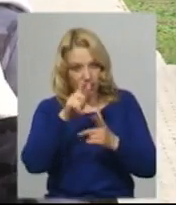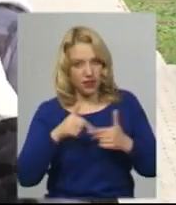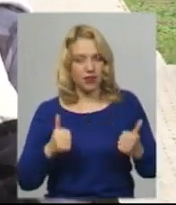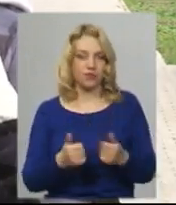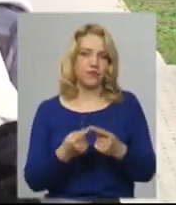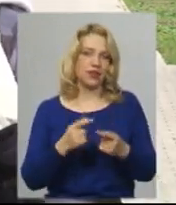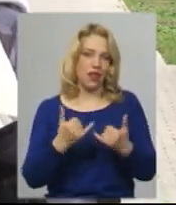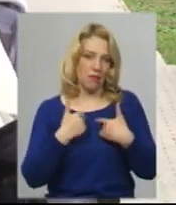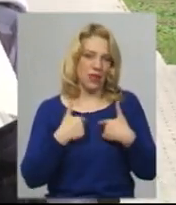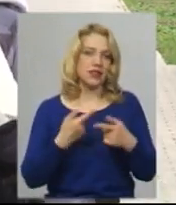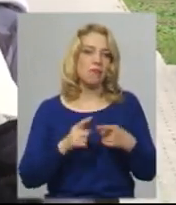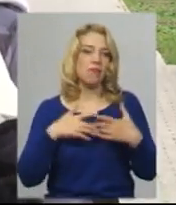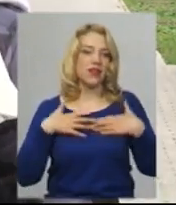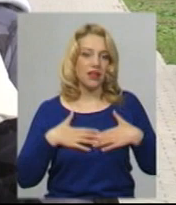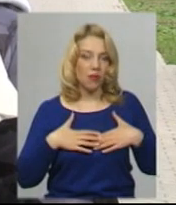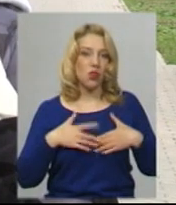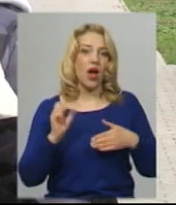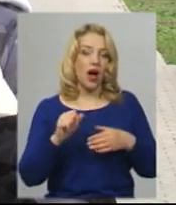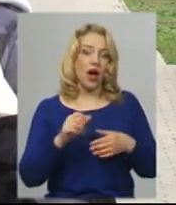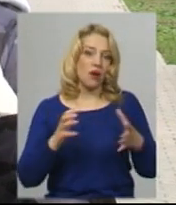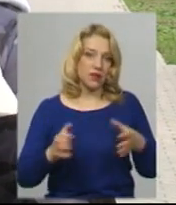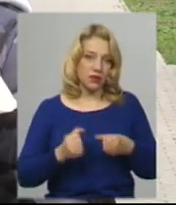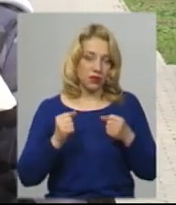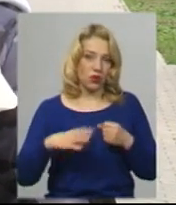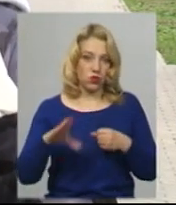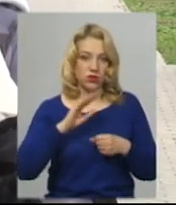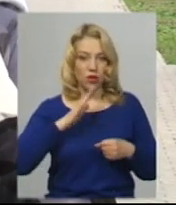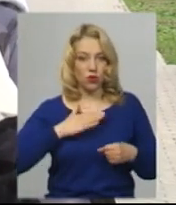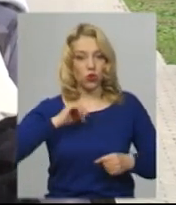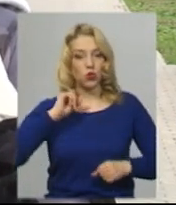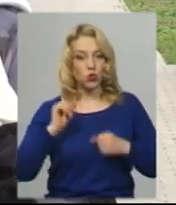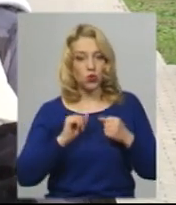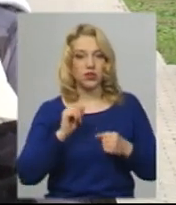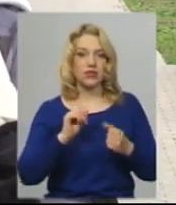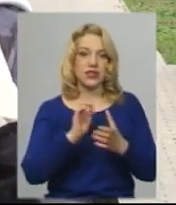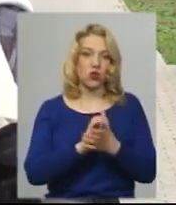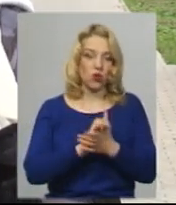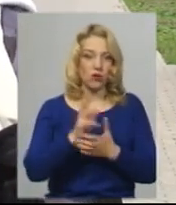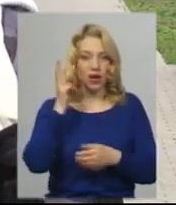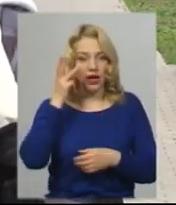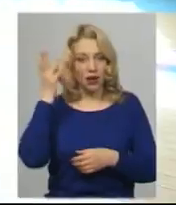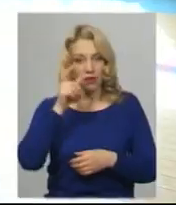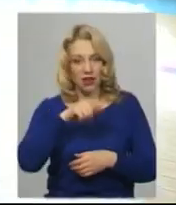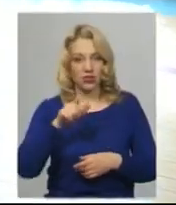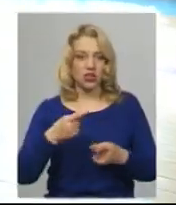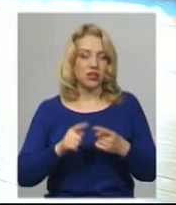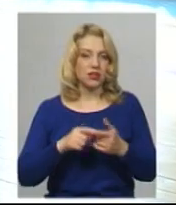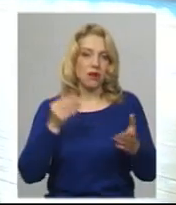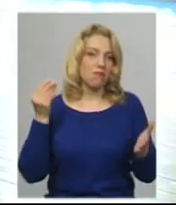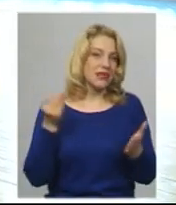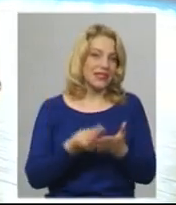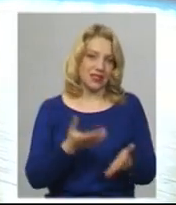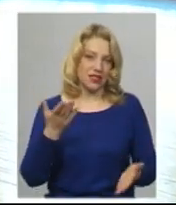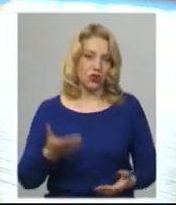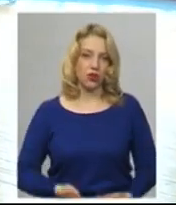приємно. А підтримка усіх моїх друзів, знайомих, хмельничан – це дуже безцінно. Світлана Поробок,